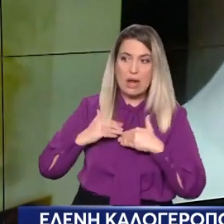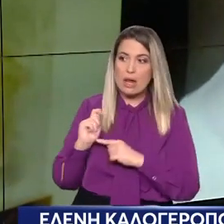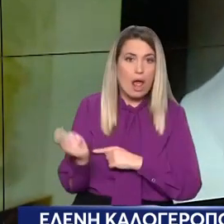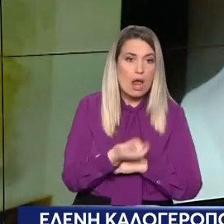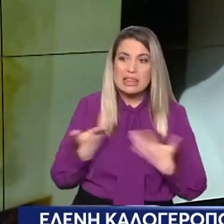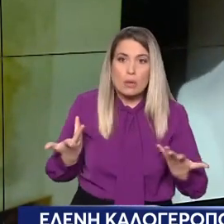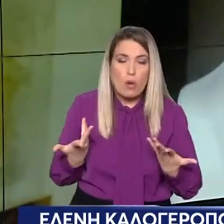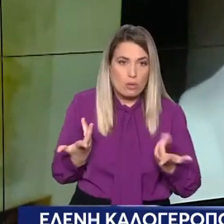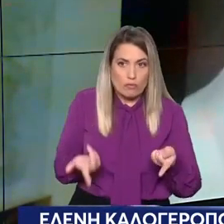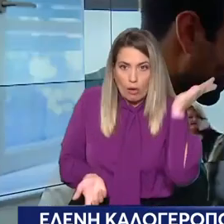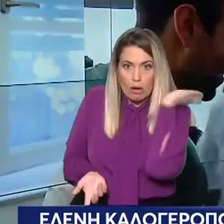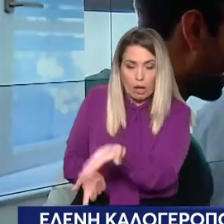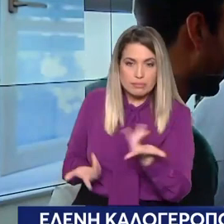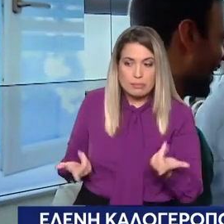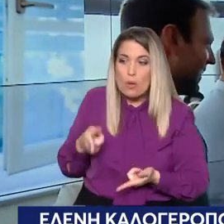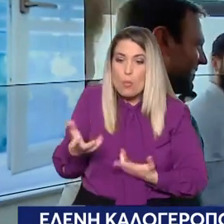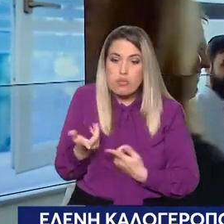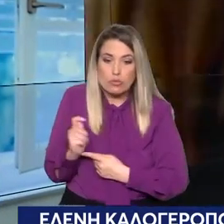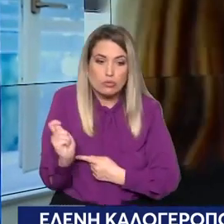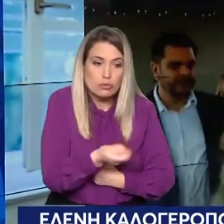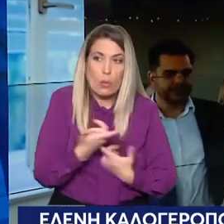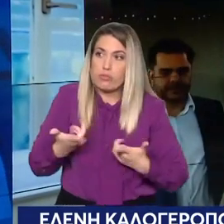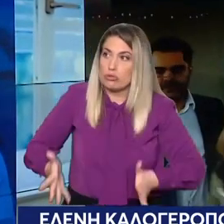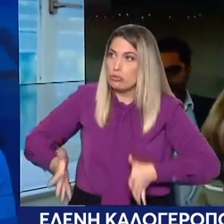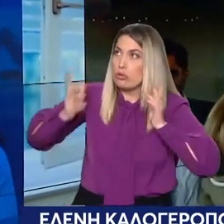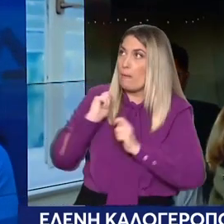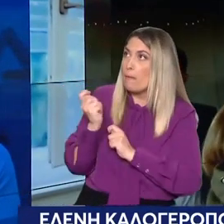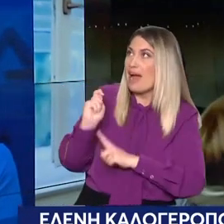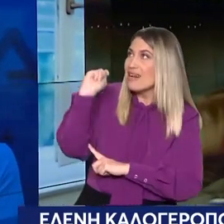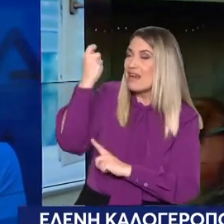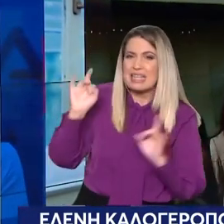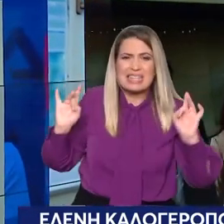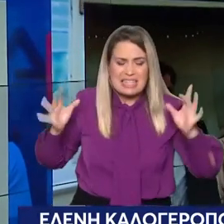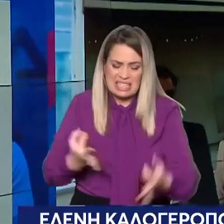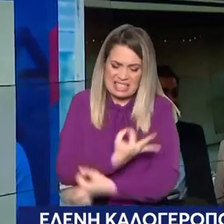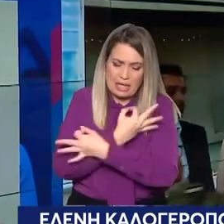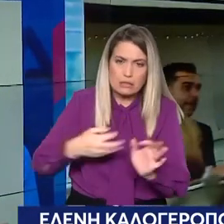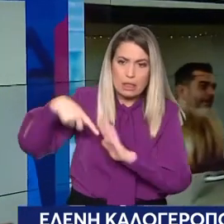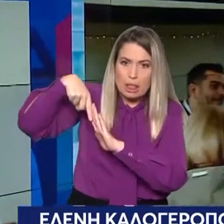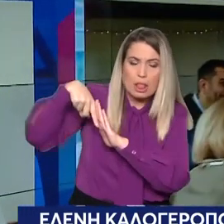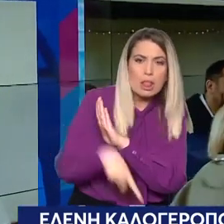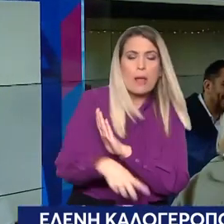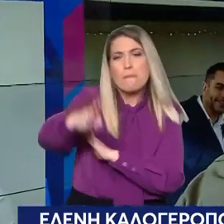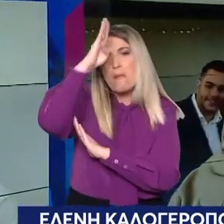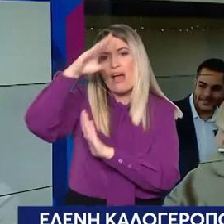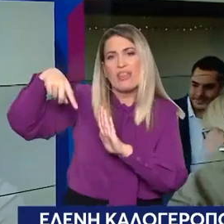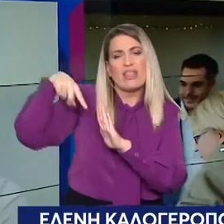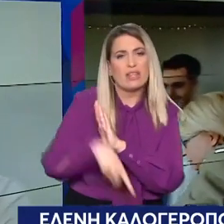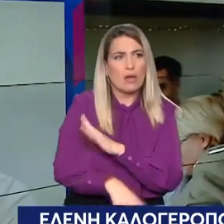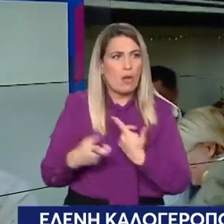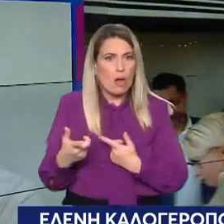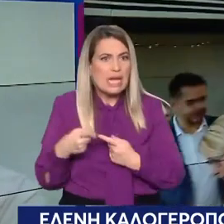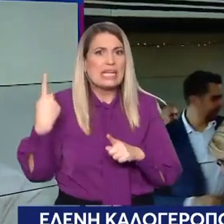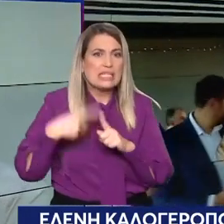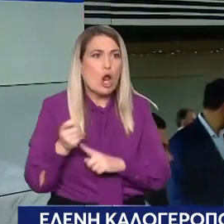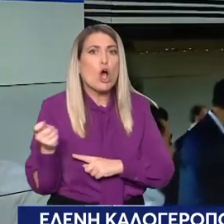ούτε για να λειτουργήσει η Κουμουνδούρου, ούτε για το ρεύμα, ούτε για τίποτα. Και προφανώς τρέχει και ένας μισθός. Άρα, μας